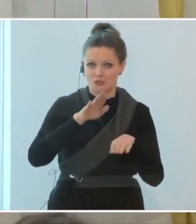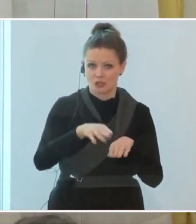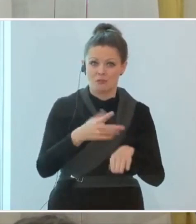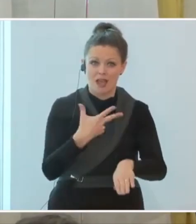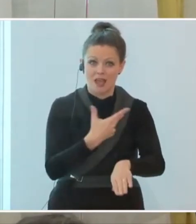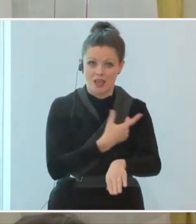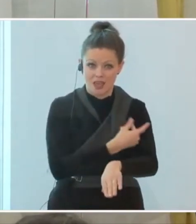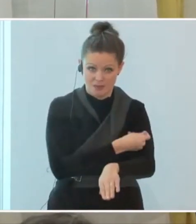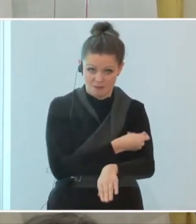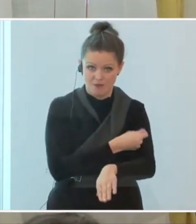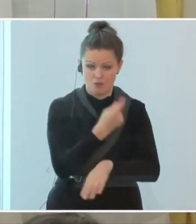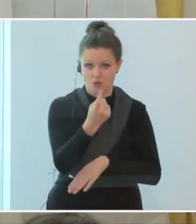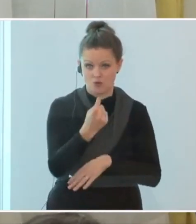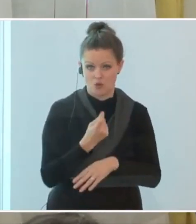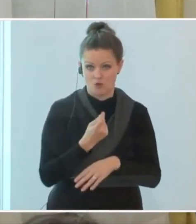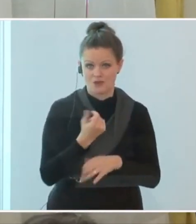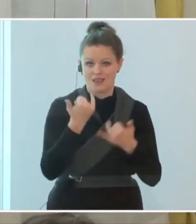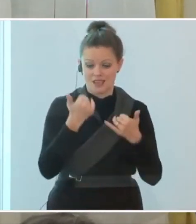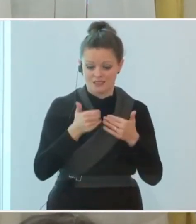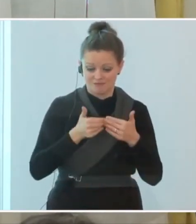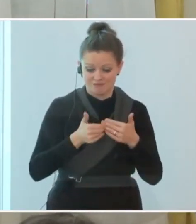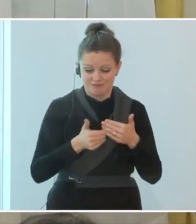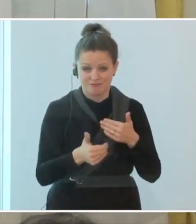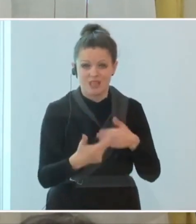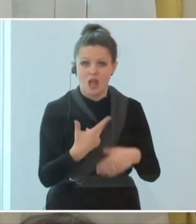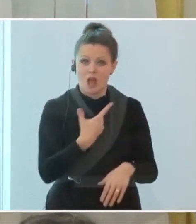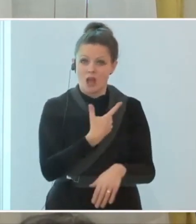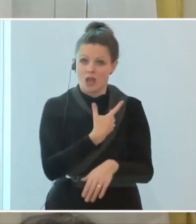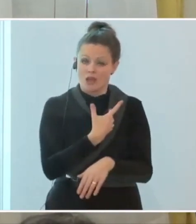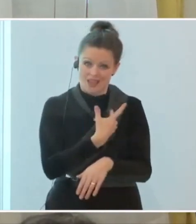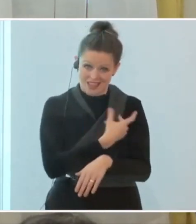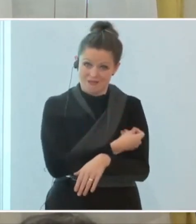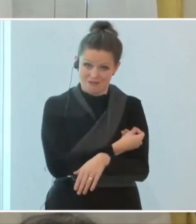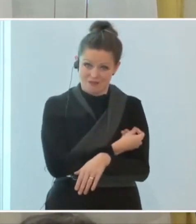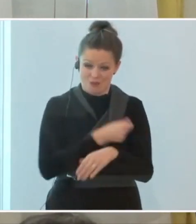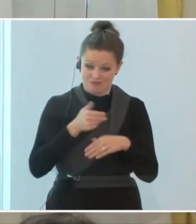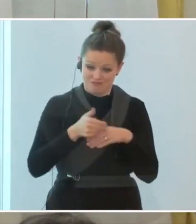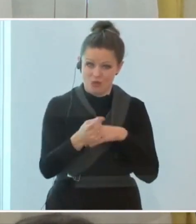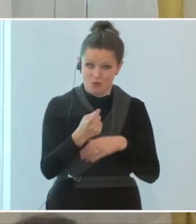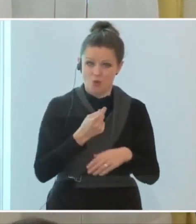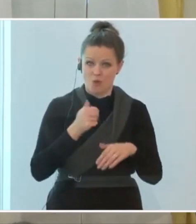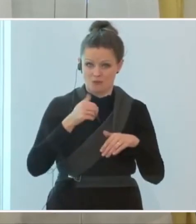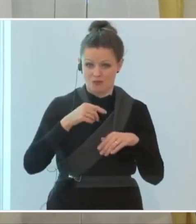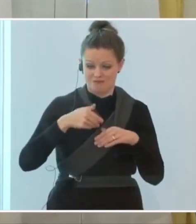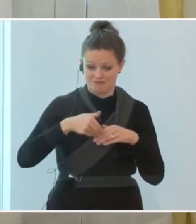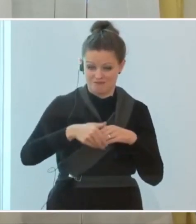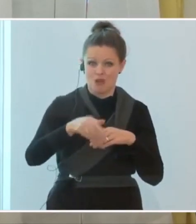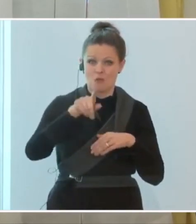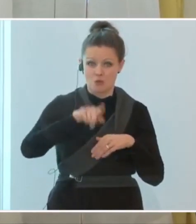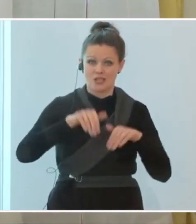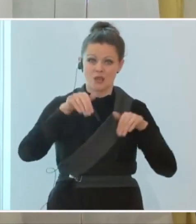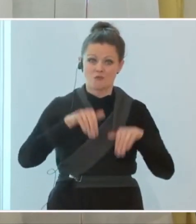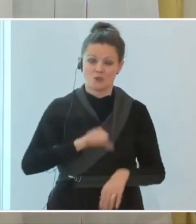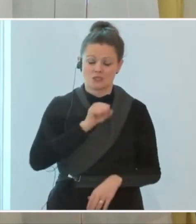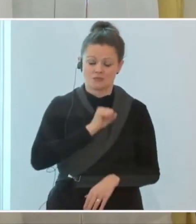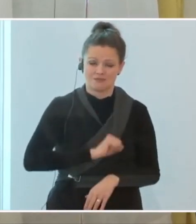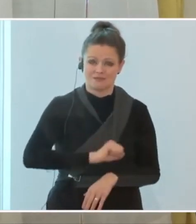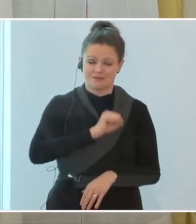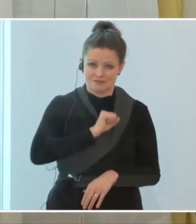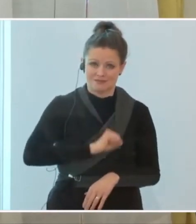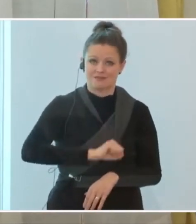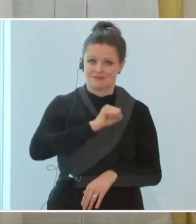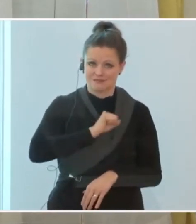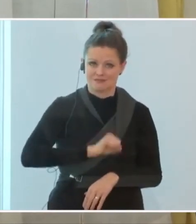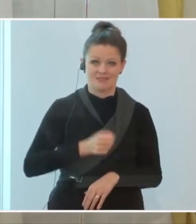werden. Und in diesen wenigen Monaten müssen wir jetzt durchhalten. Wir dürfen nichts riskieren. Wir müssen vorsichtig sein.